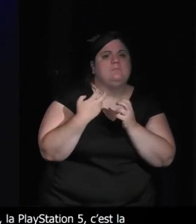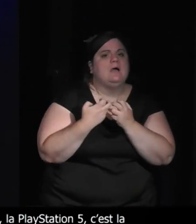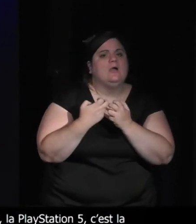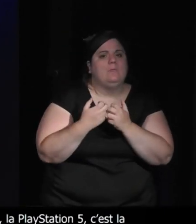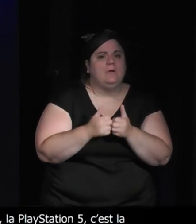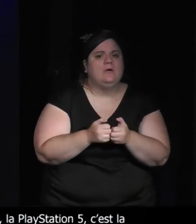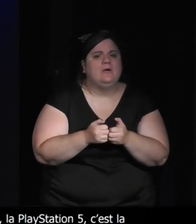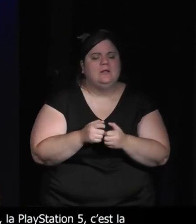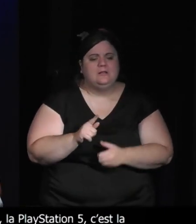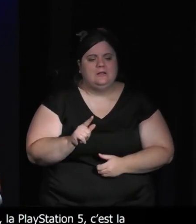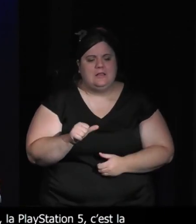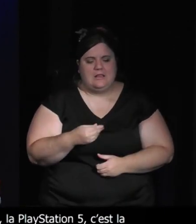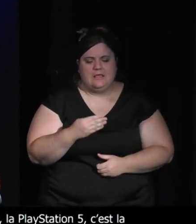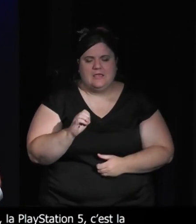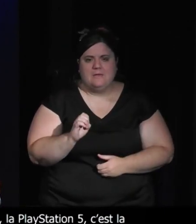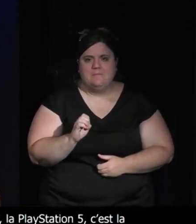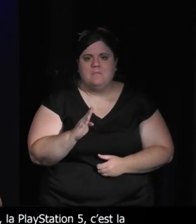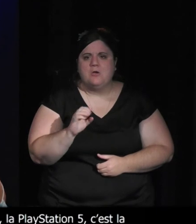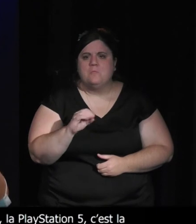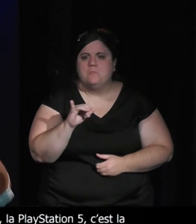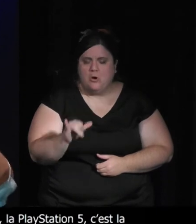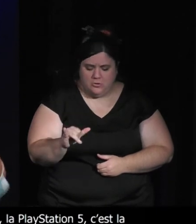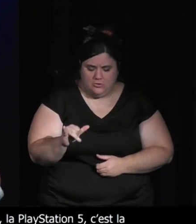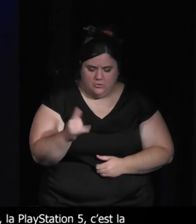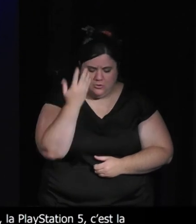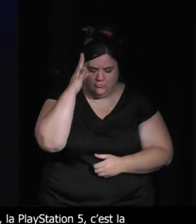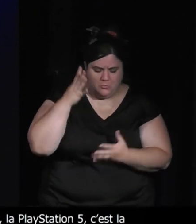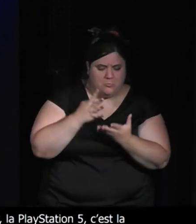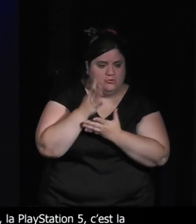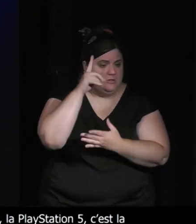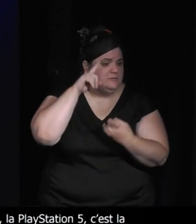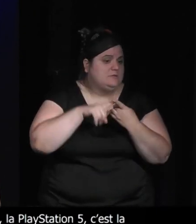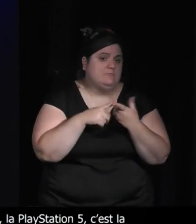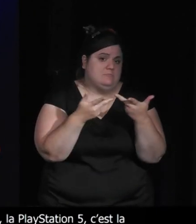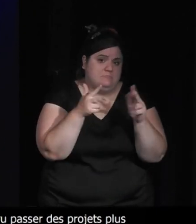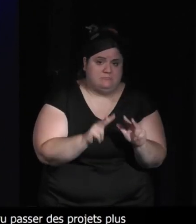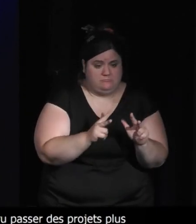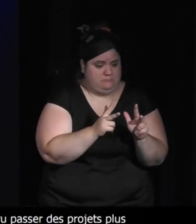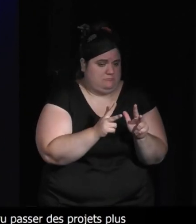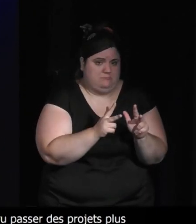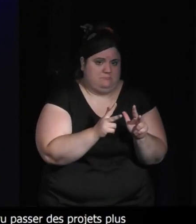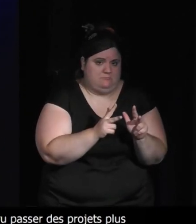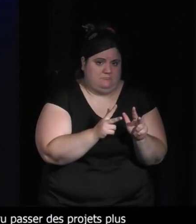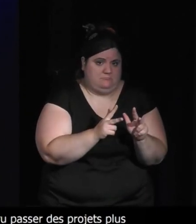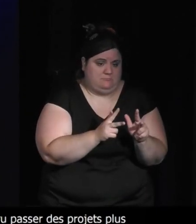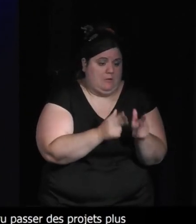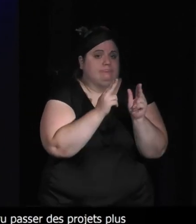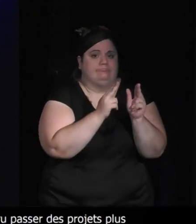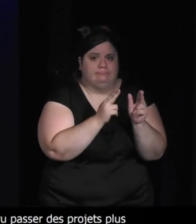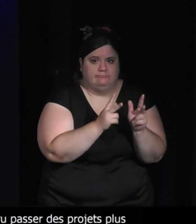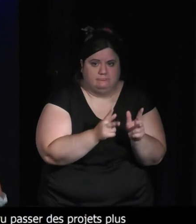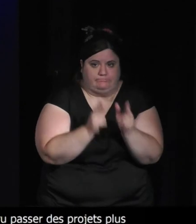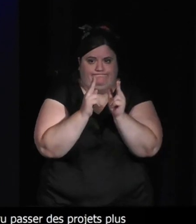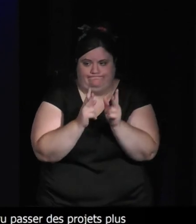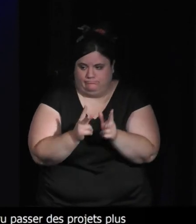des projets de ce qu'on appelle l'intermittent computing de l'informatique intermittente dans lequel les chercheurs, par exemple, ont